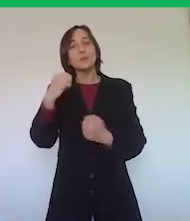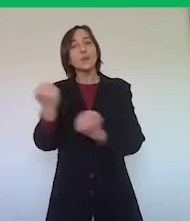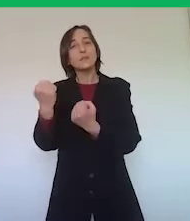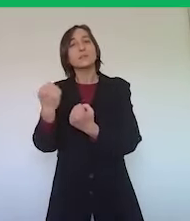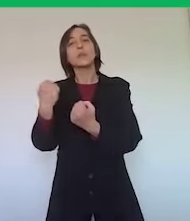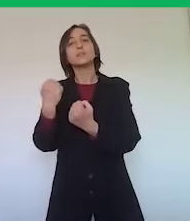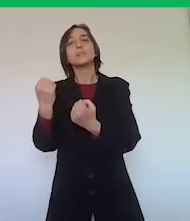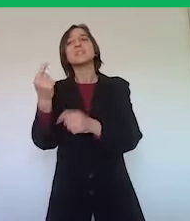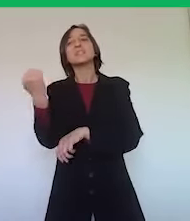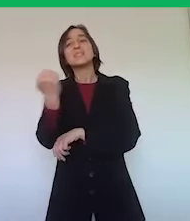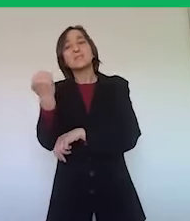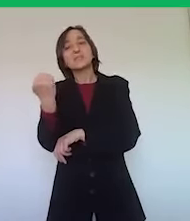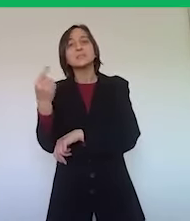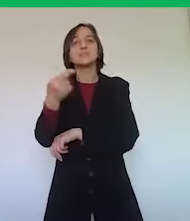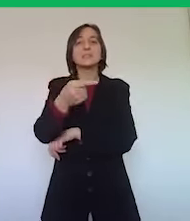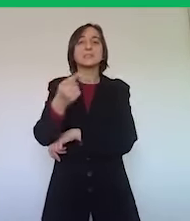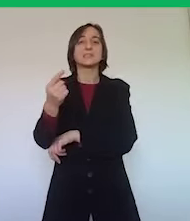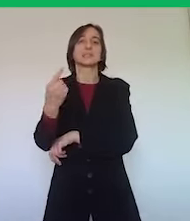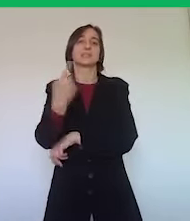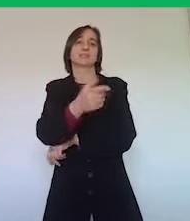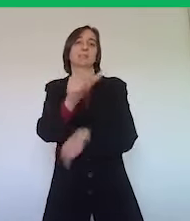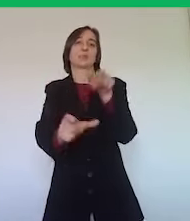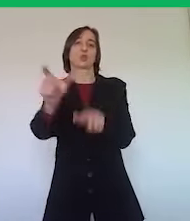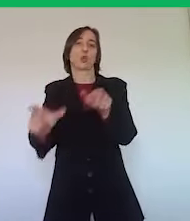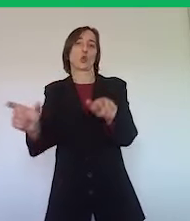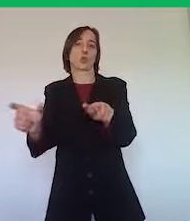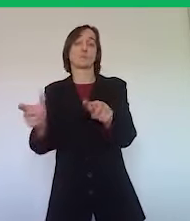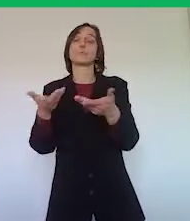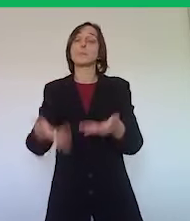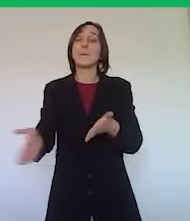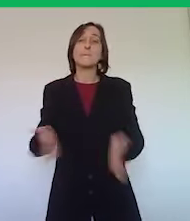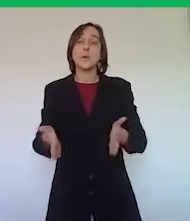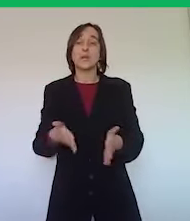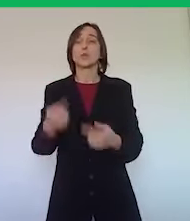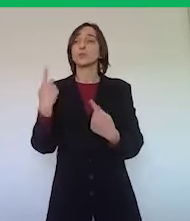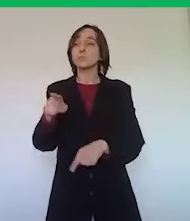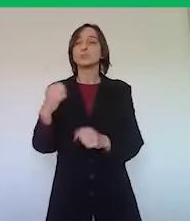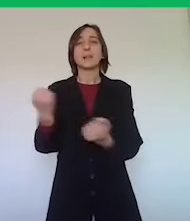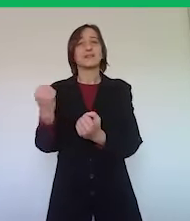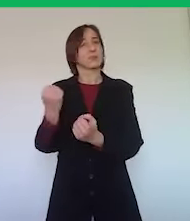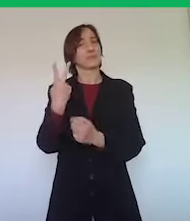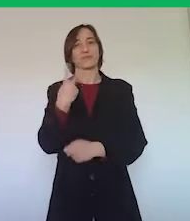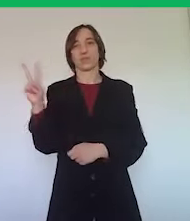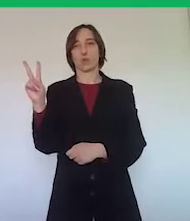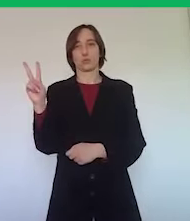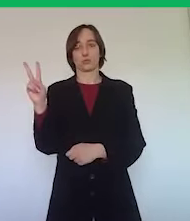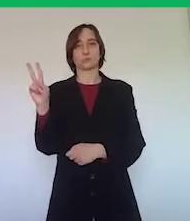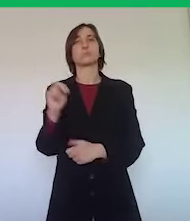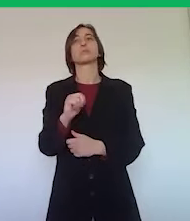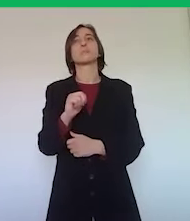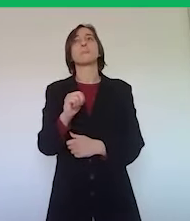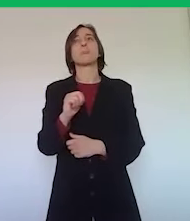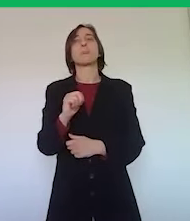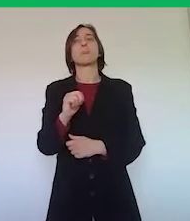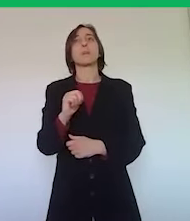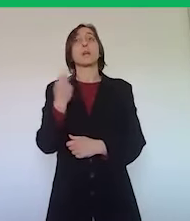servizi alla persona sono ovviamente vietate in questo momento, è stata concessa